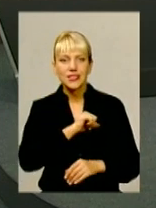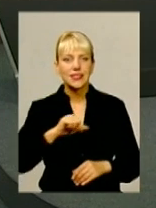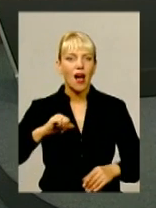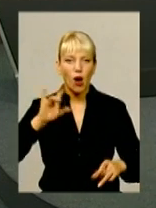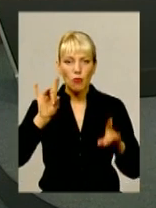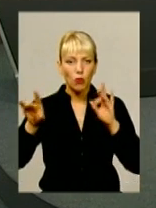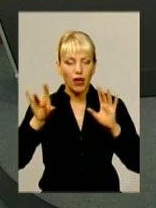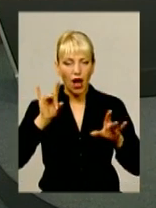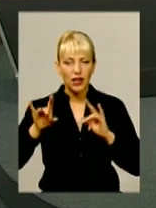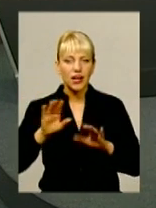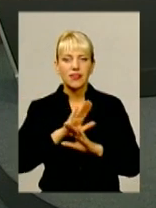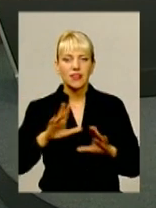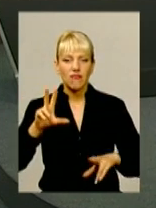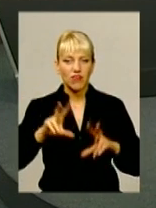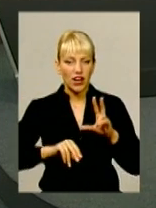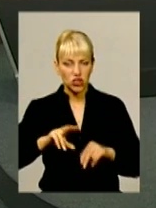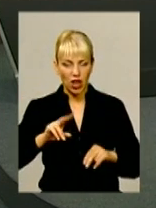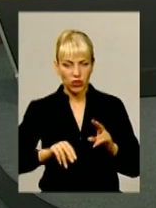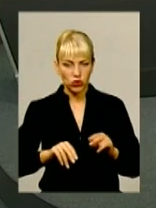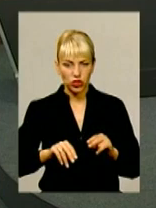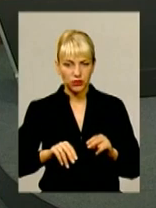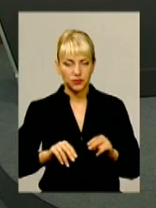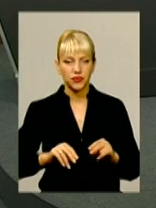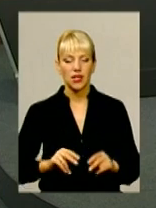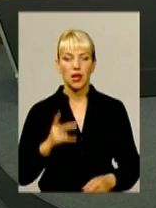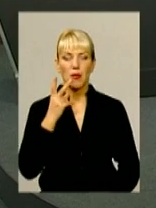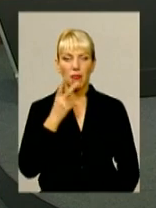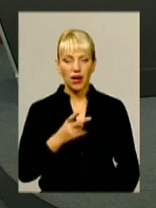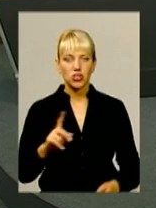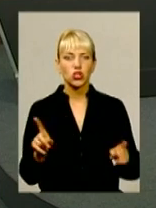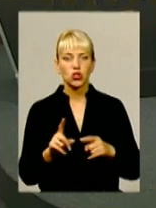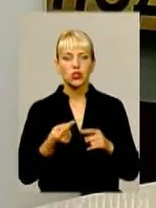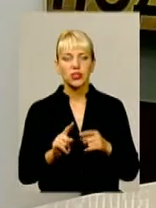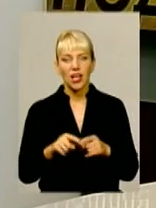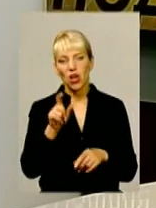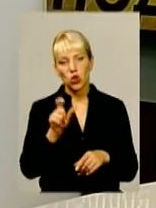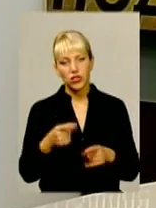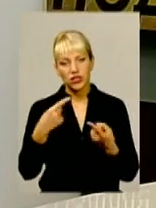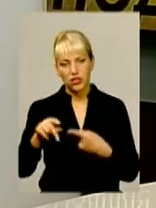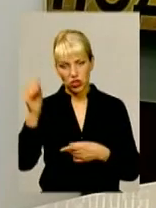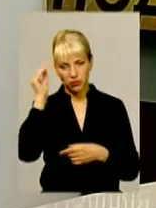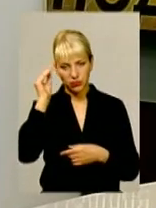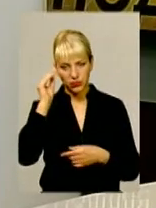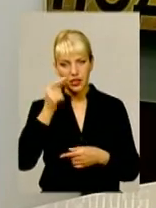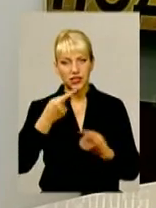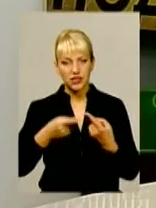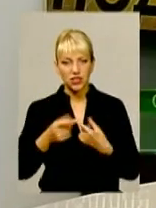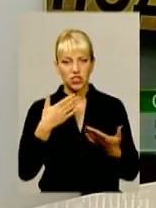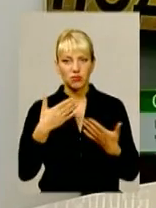бажаючи, чи не вважаючи, чи не бажаючи бачити, що це справді люди з іншим світоглядом, з іншим ставленням.